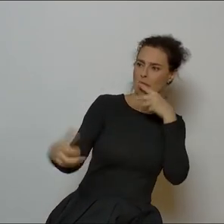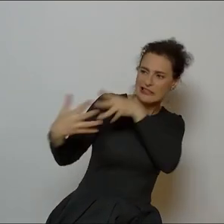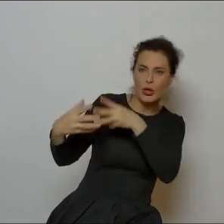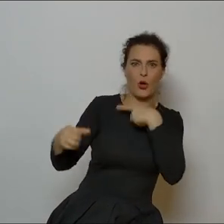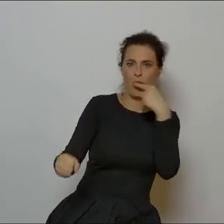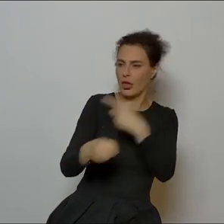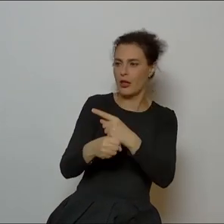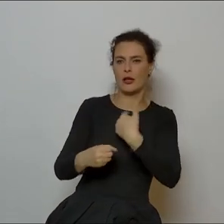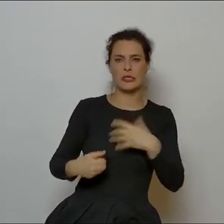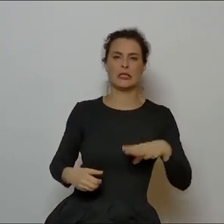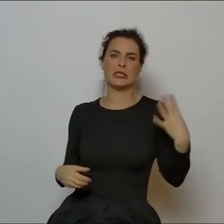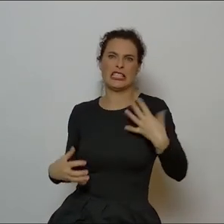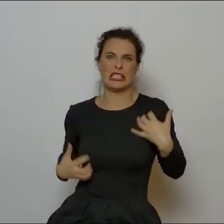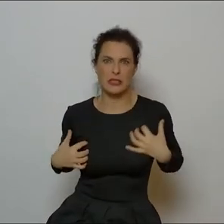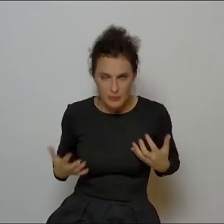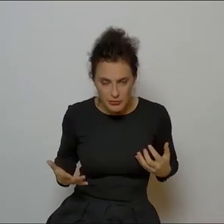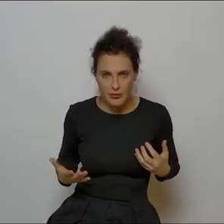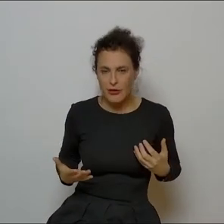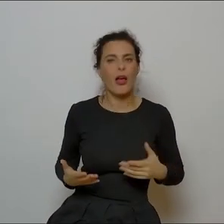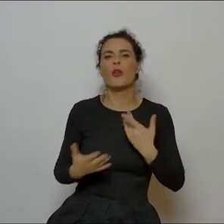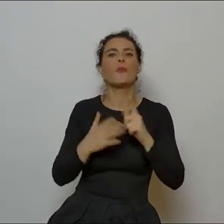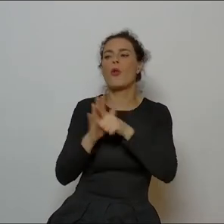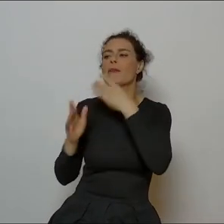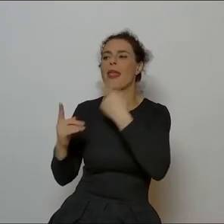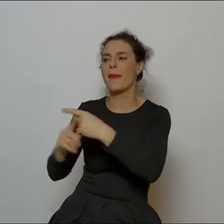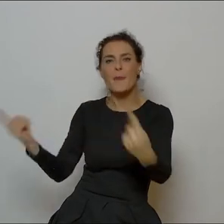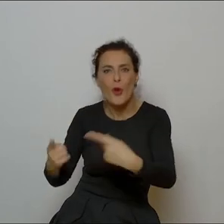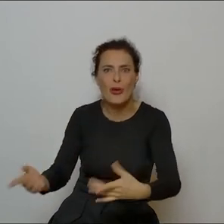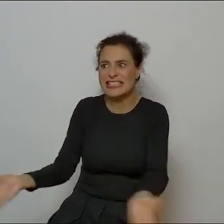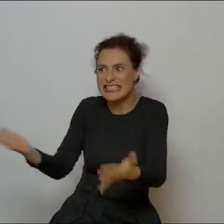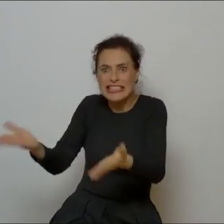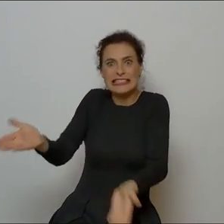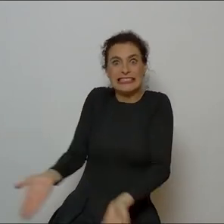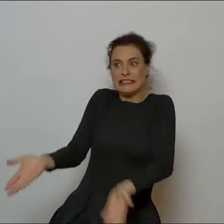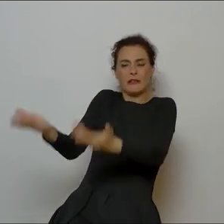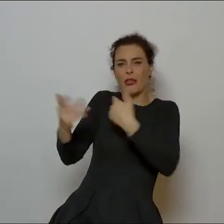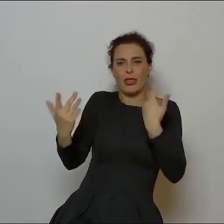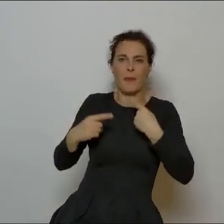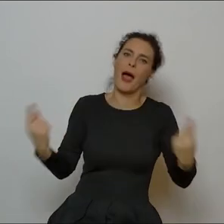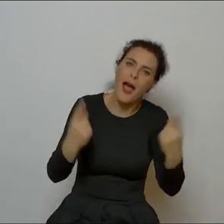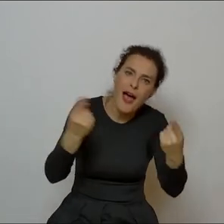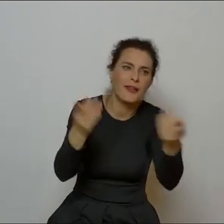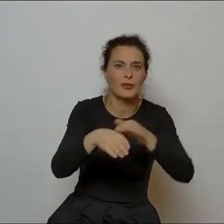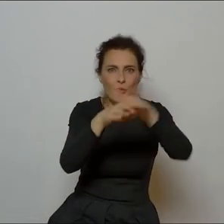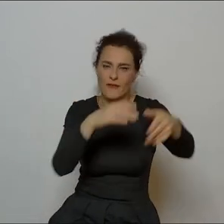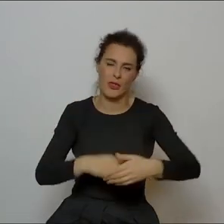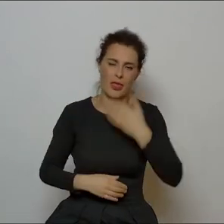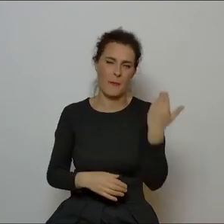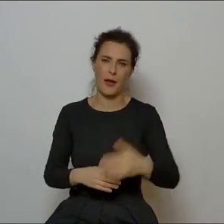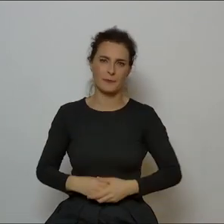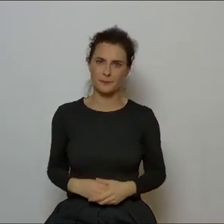a więc takich już się potem nie promuję, nie lansuję. Pozwolę się